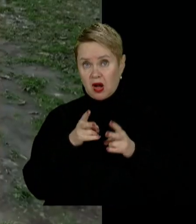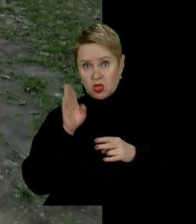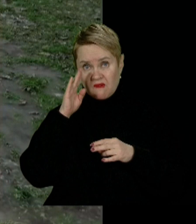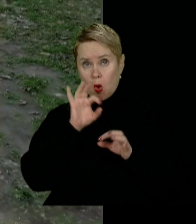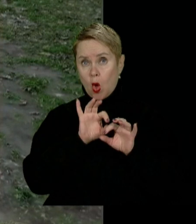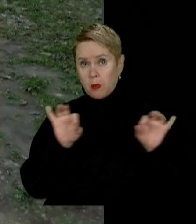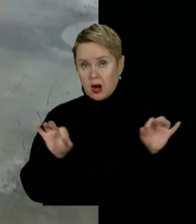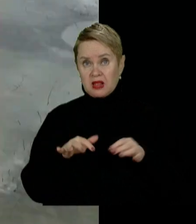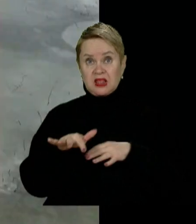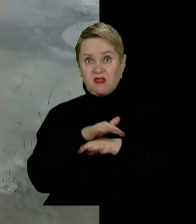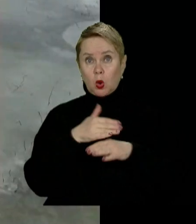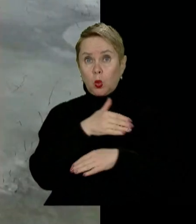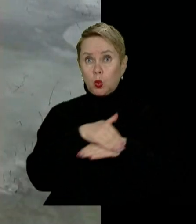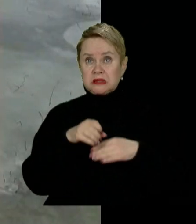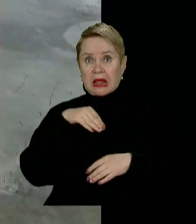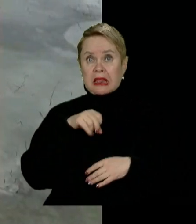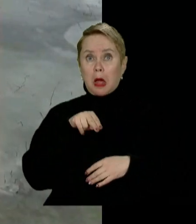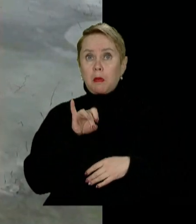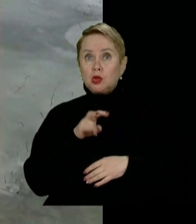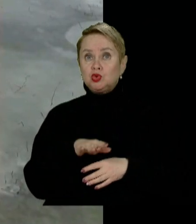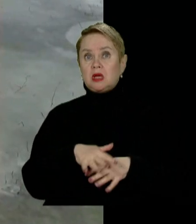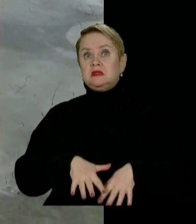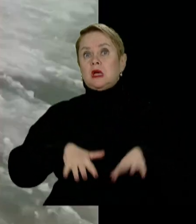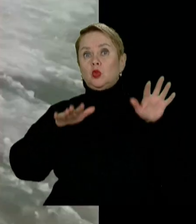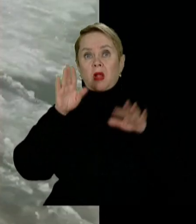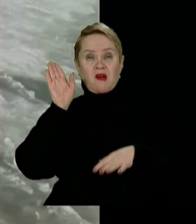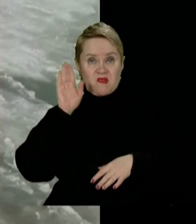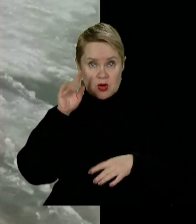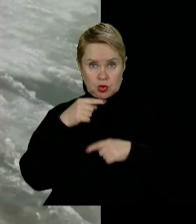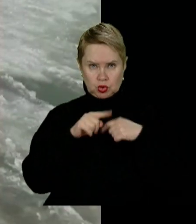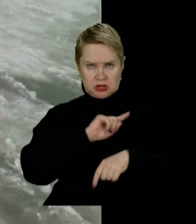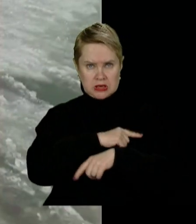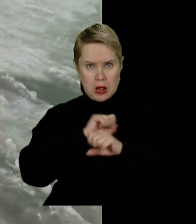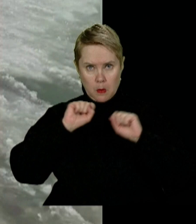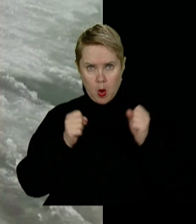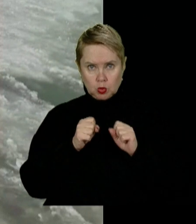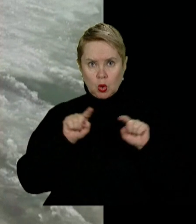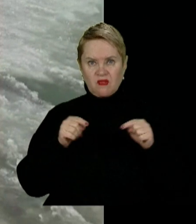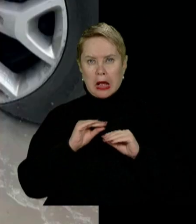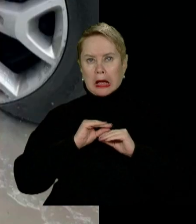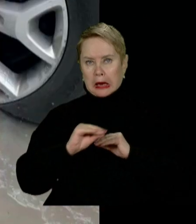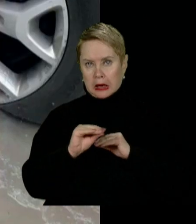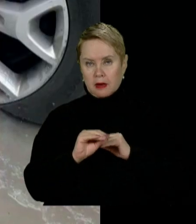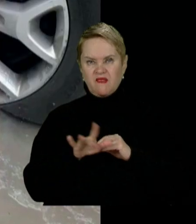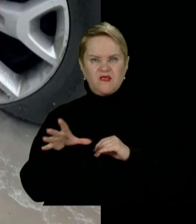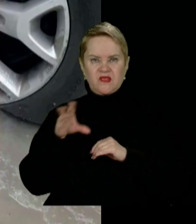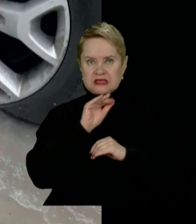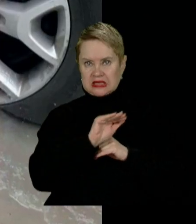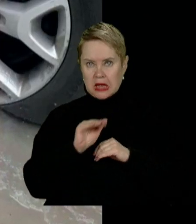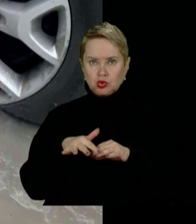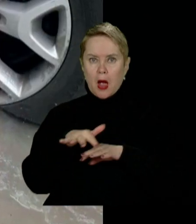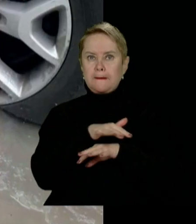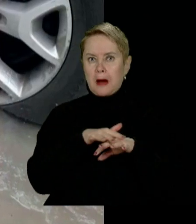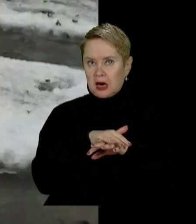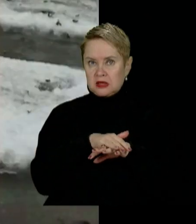водопроводі двір по вулиці Тепличній геть затопило водою. Через сильний мороз утворилась крига, лід покрив весь дитячий